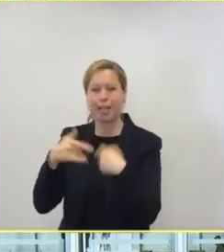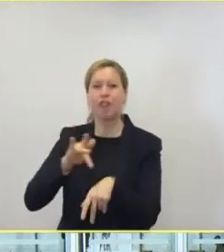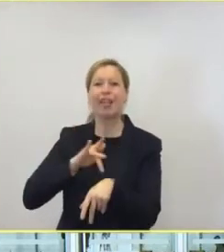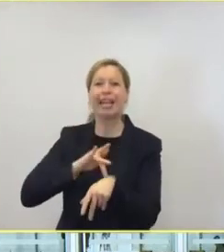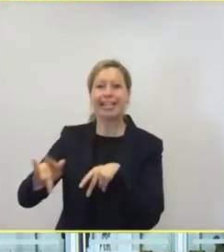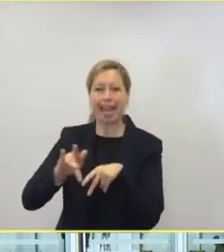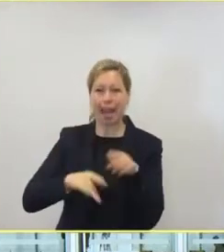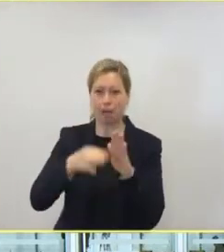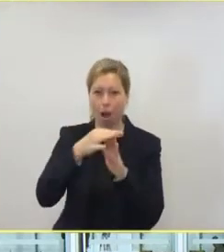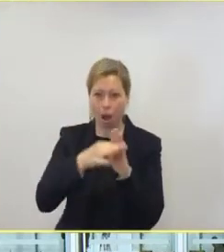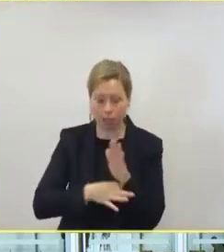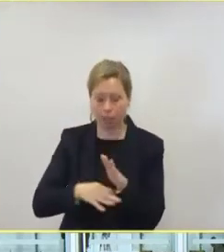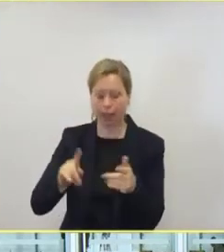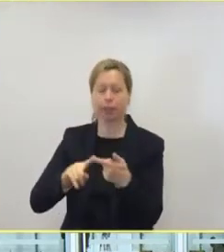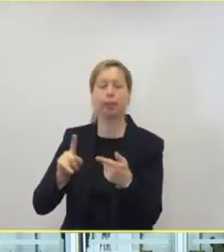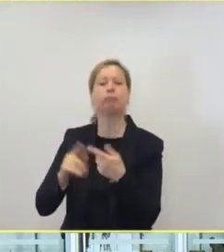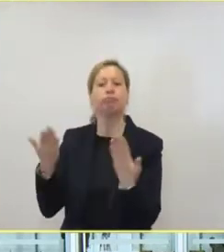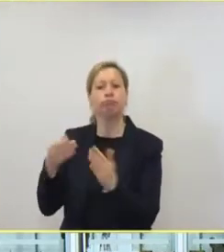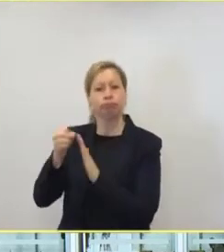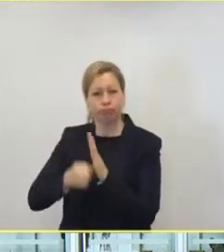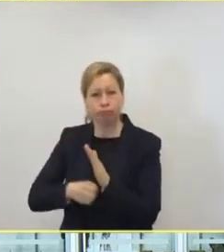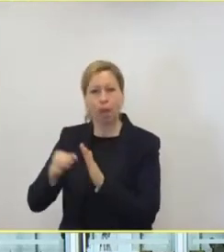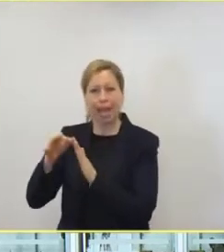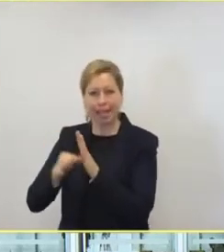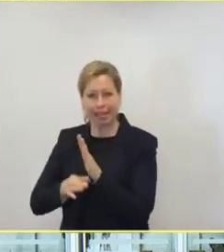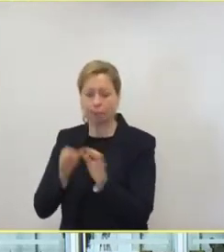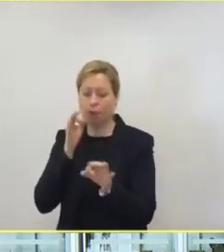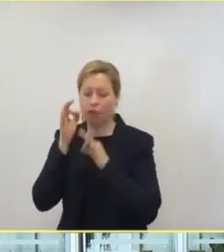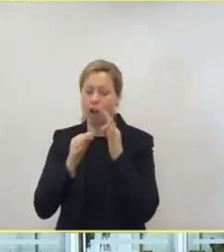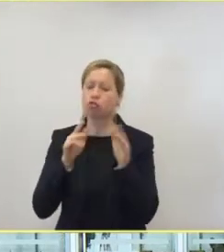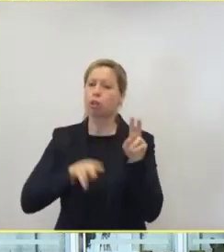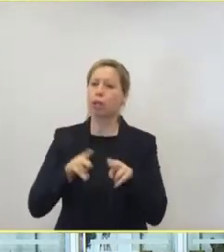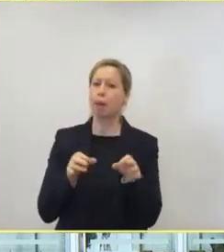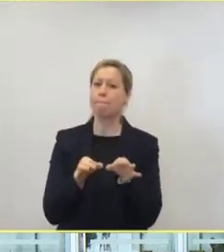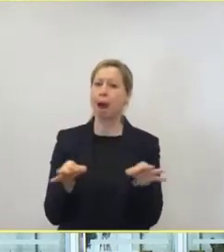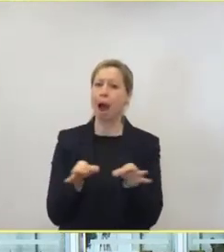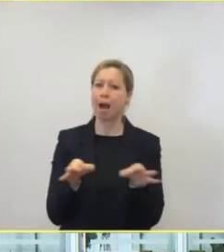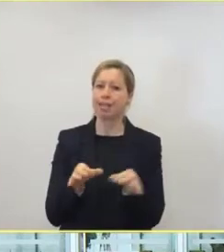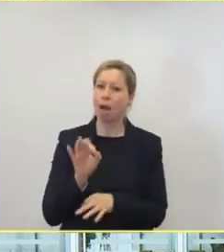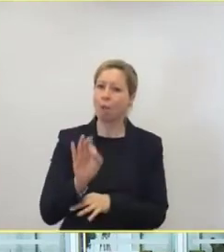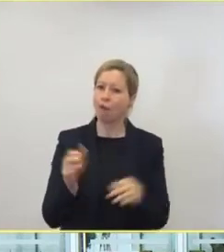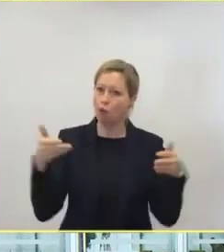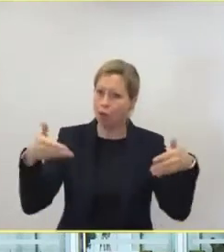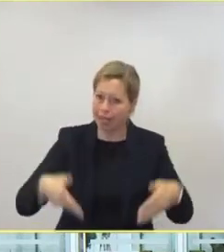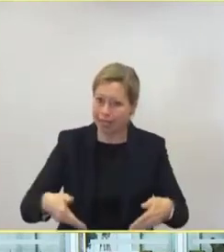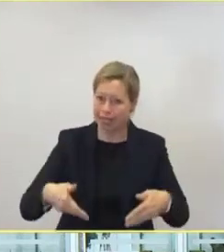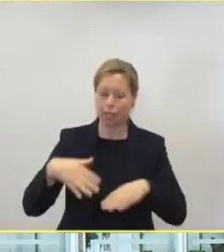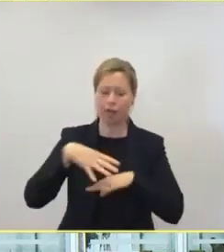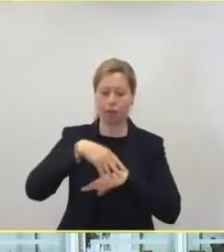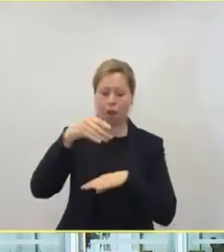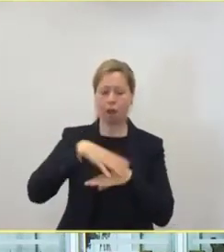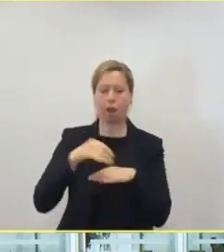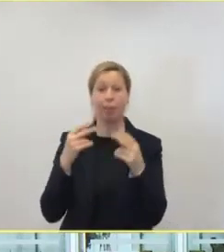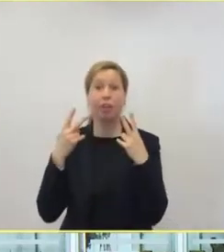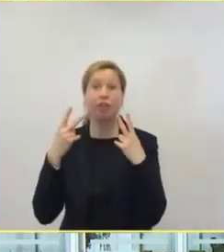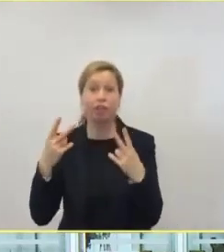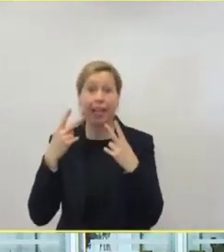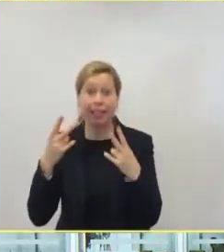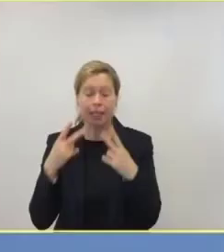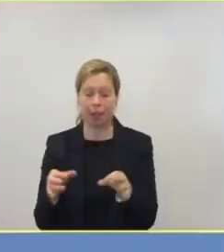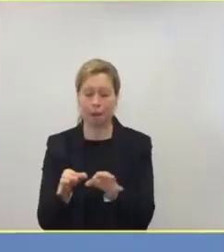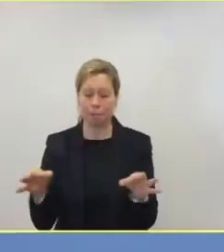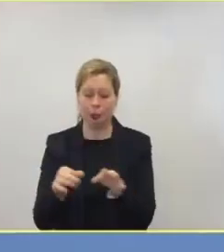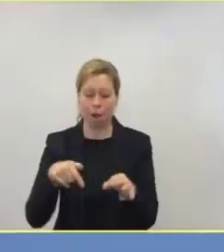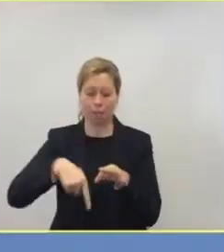Empfehlungen dann gemacht zu den Maßnahmen bei der Intensivtherapie, bei den notwendigen Maßnahmen bei der sogenannten